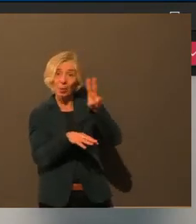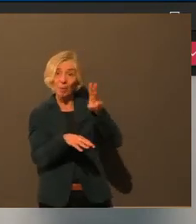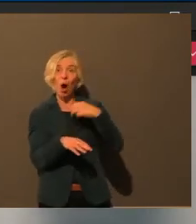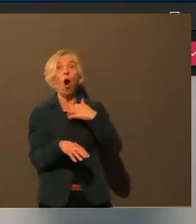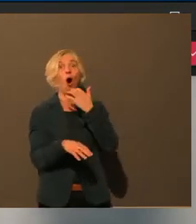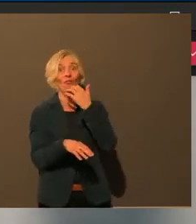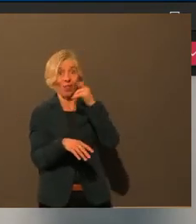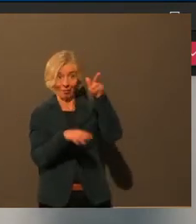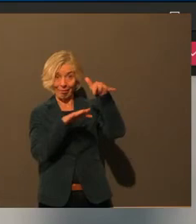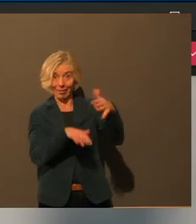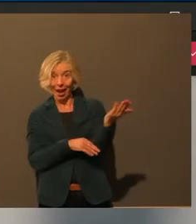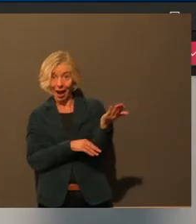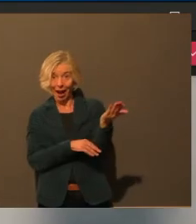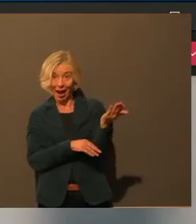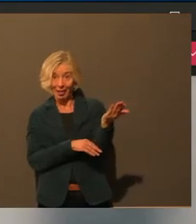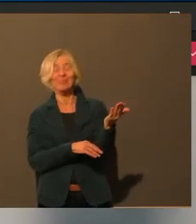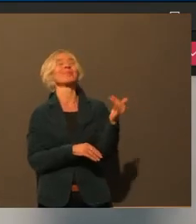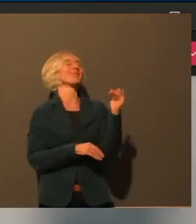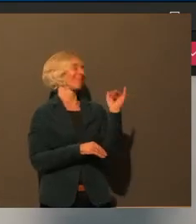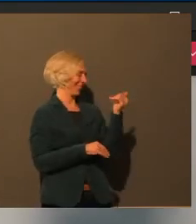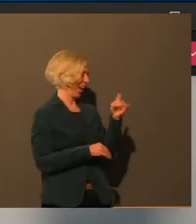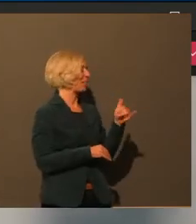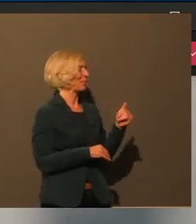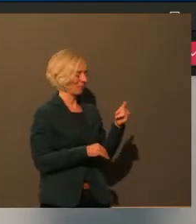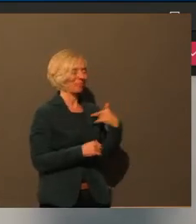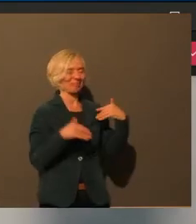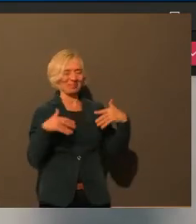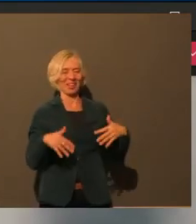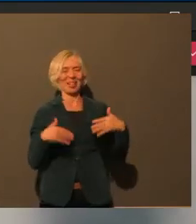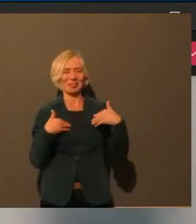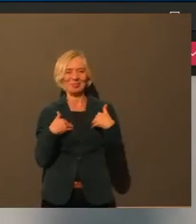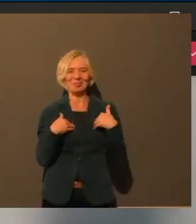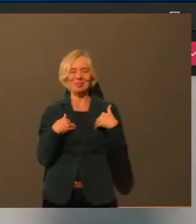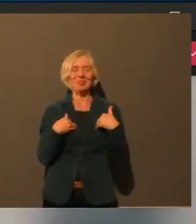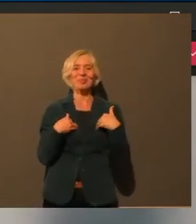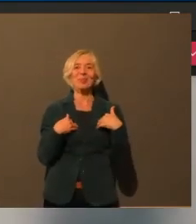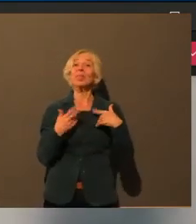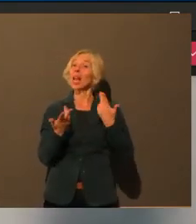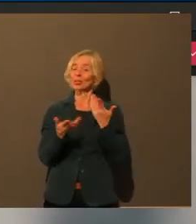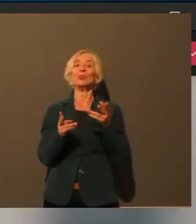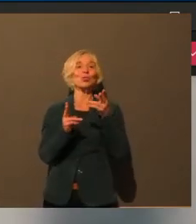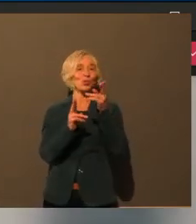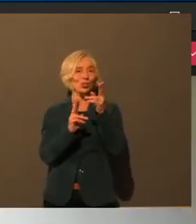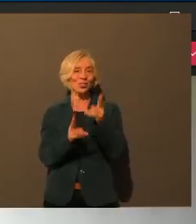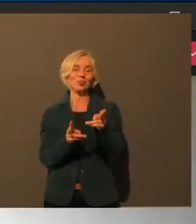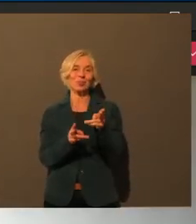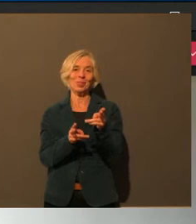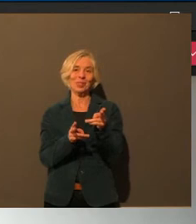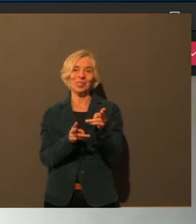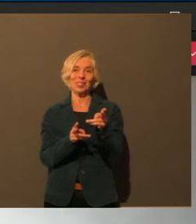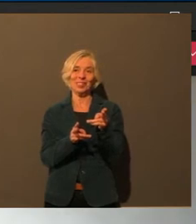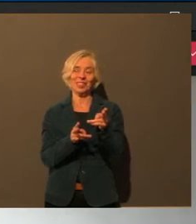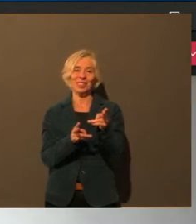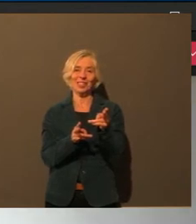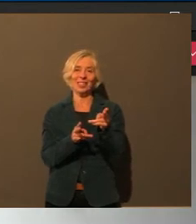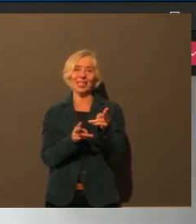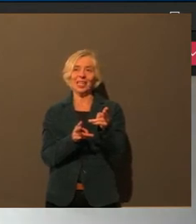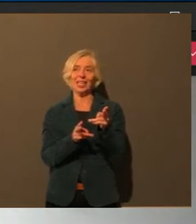Ich bin da, ja. Also tatsächlich ist es so, die Kontaktpersonen werden